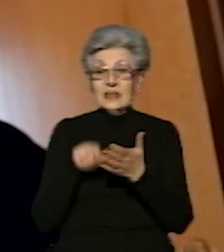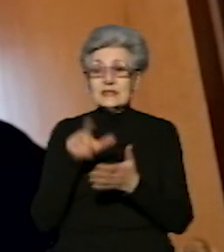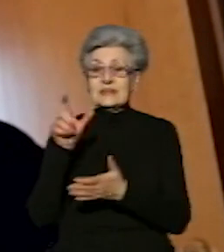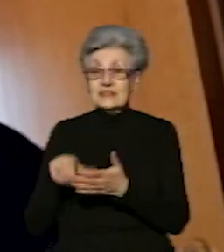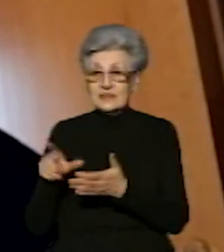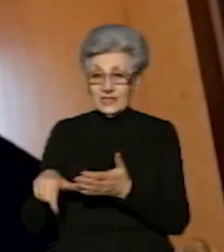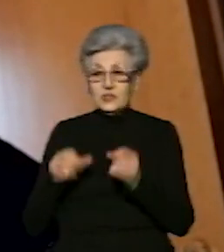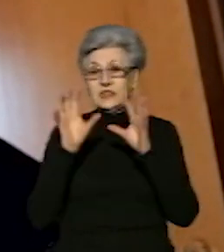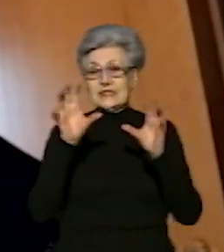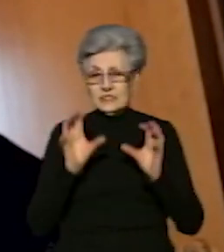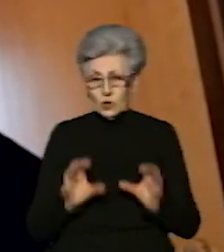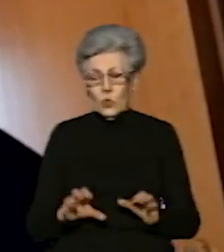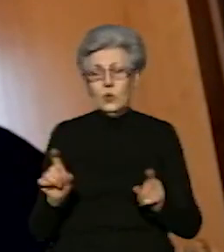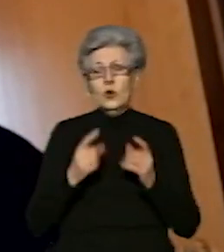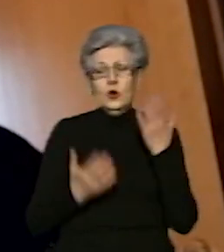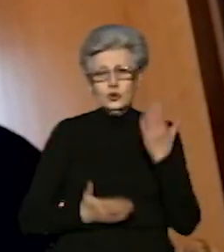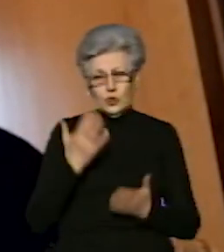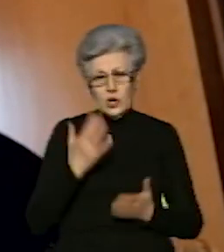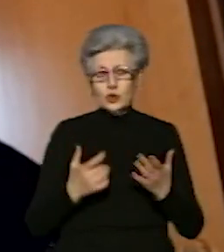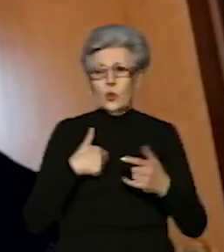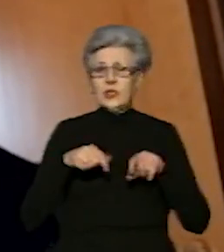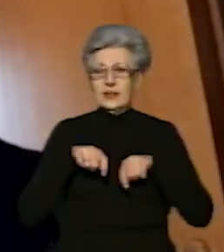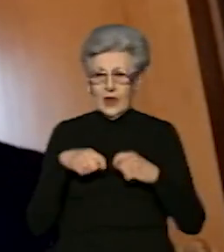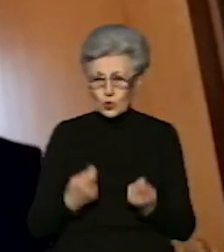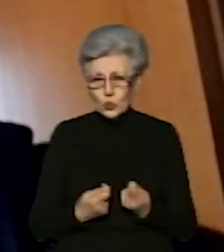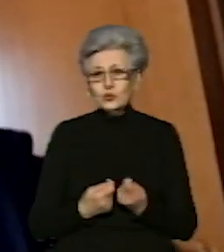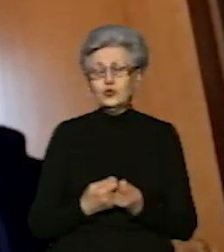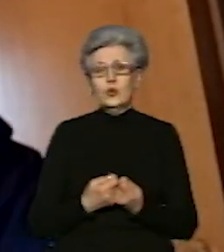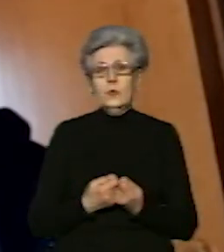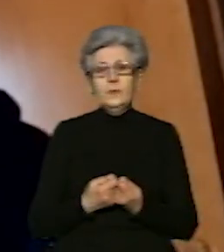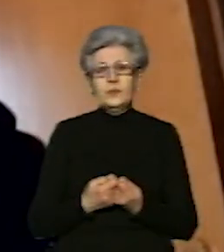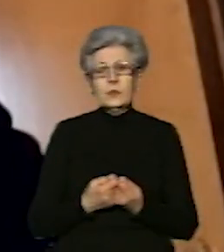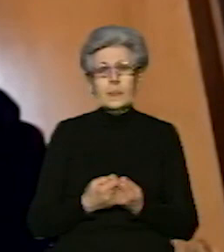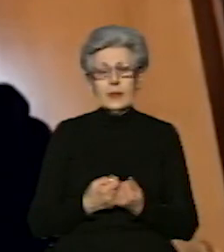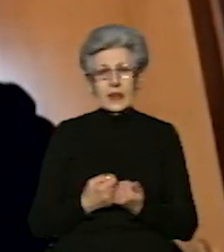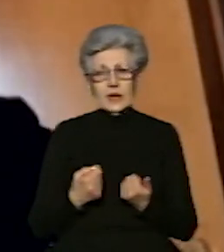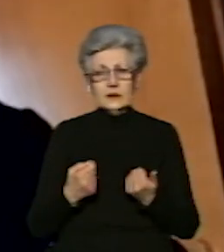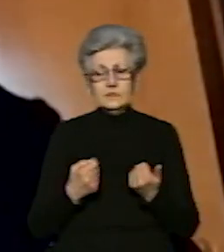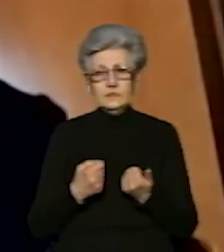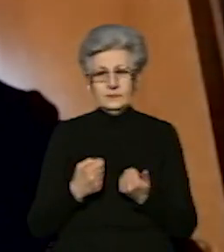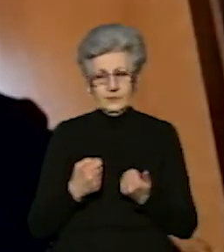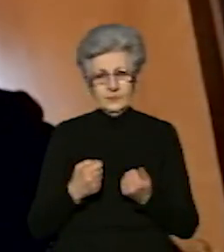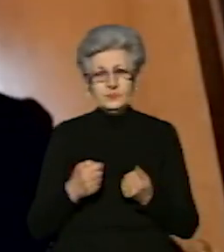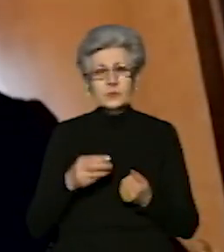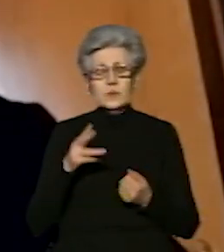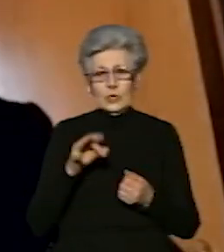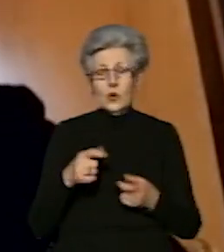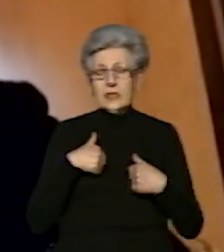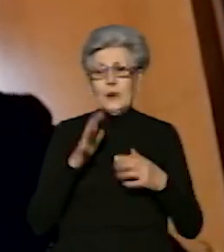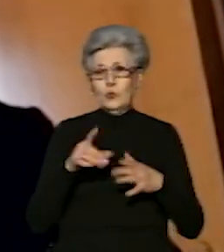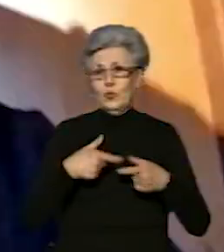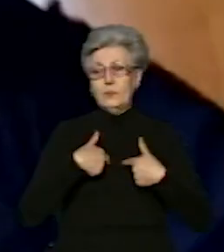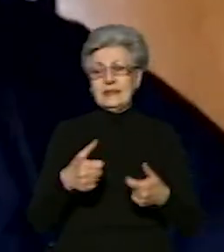закону, що якщо я їх нарушу, то я, значить, буду спритягатися до